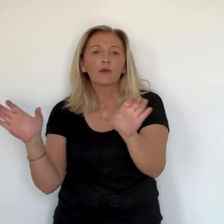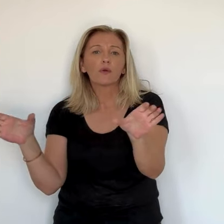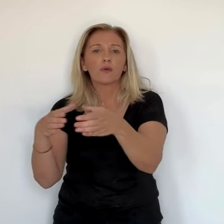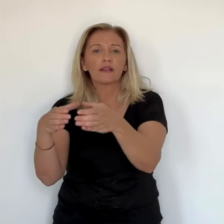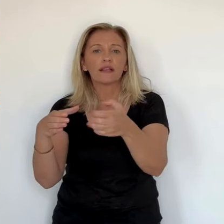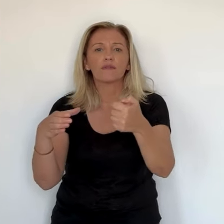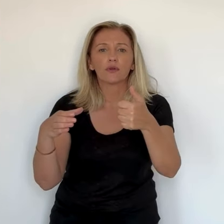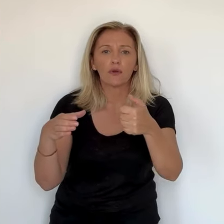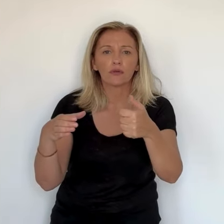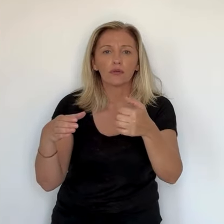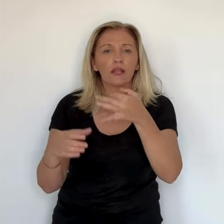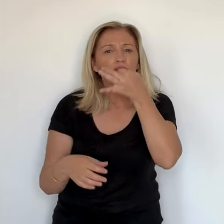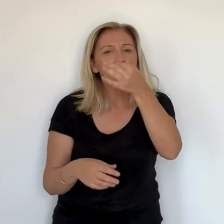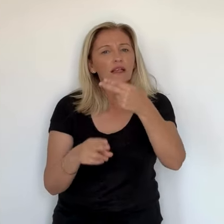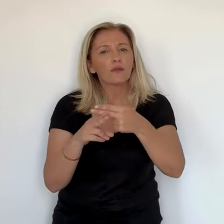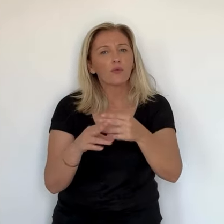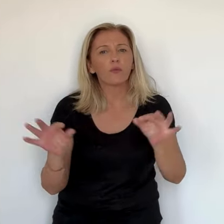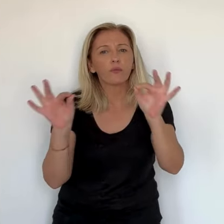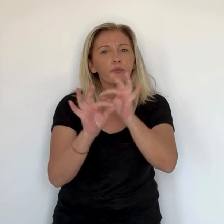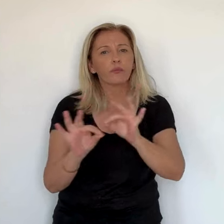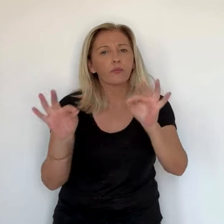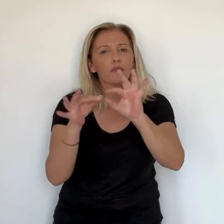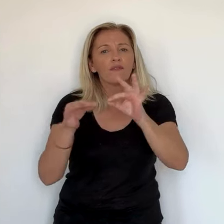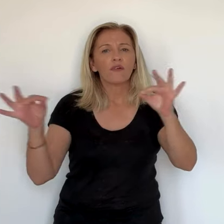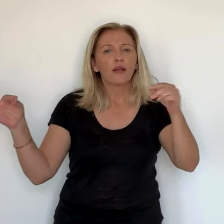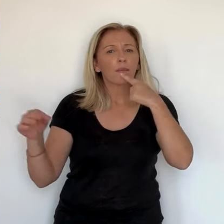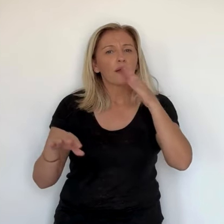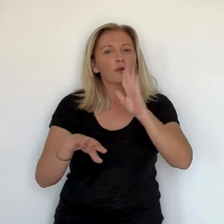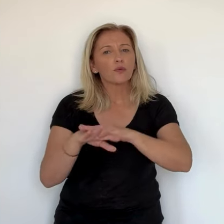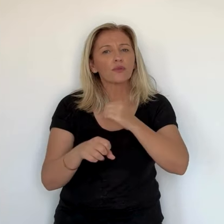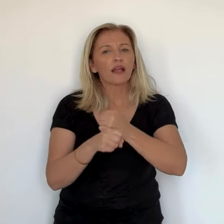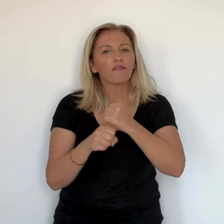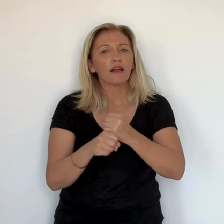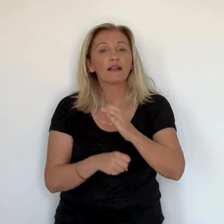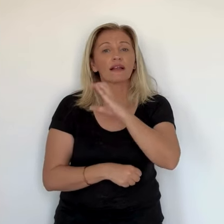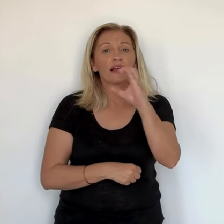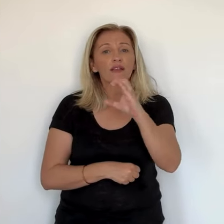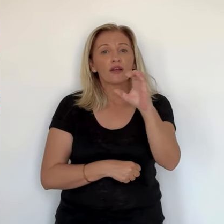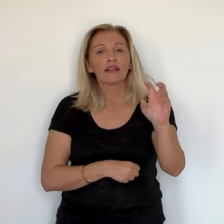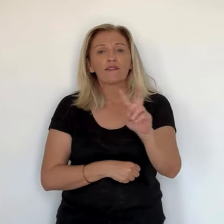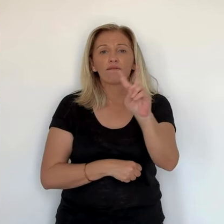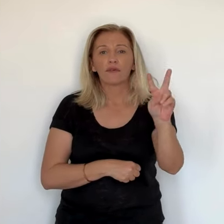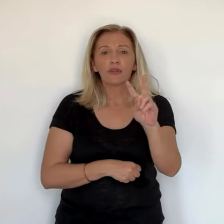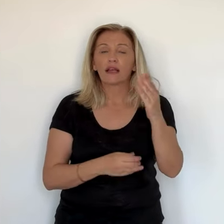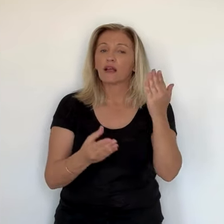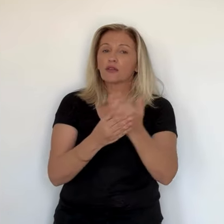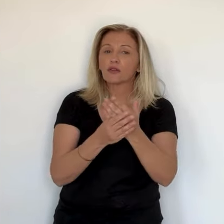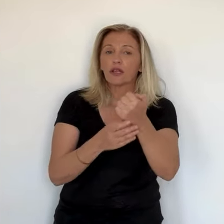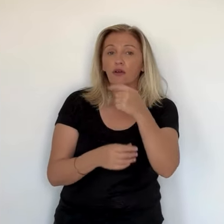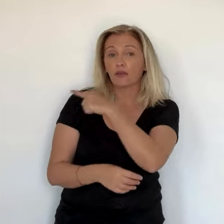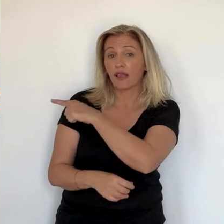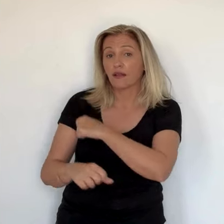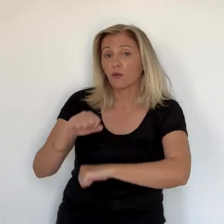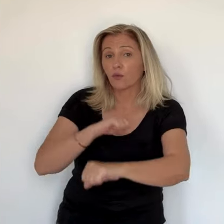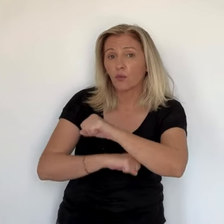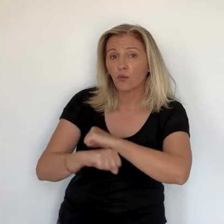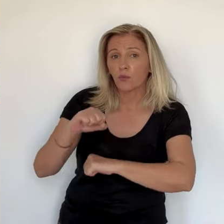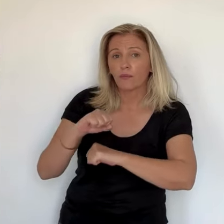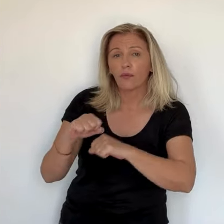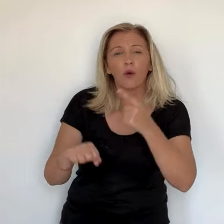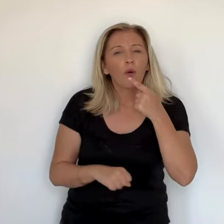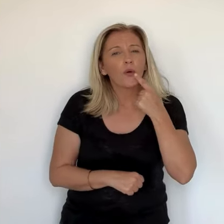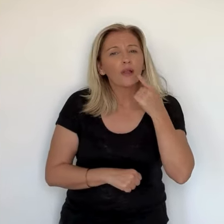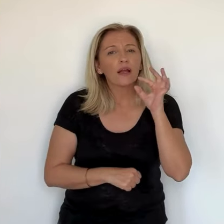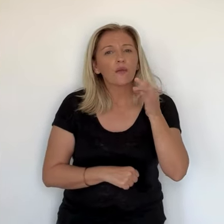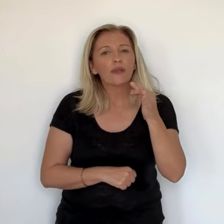la décentralisation reprendra le dialogue avec les élus et les responsables socio-économiques, notamment de la collectivité de Corse.